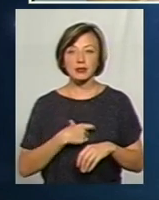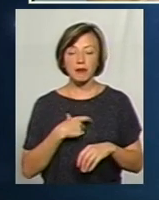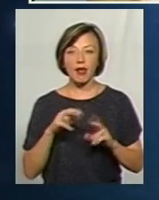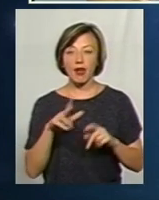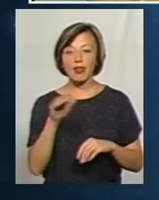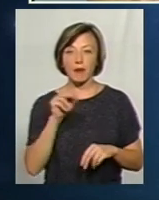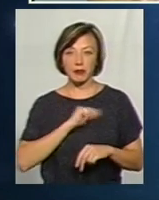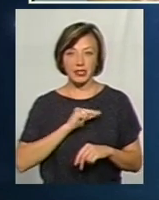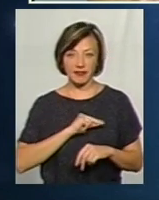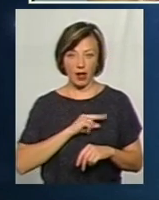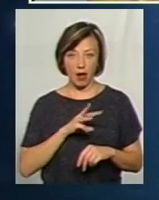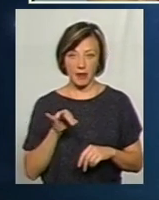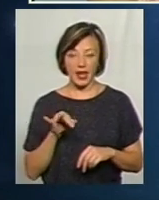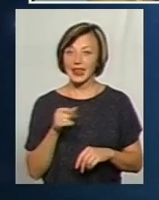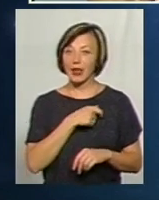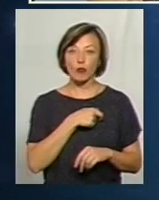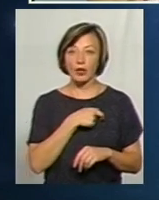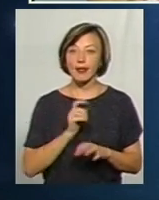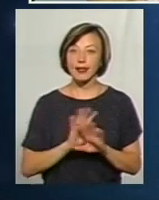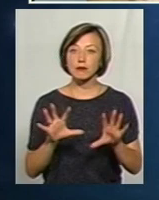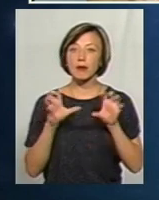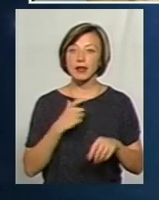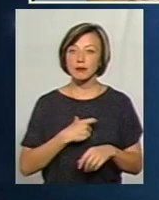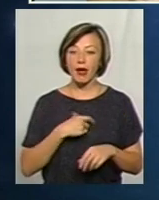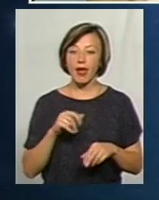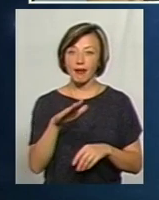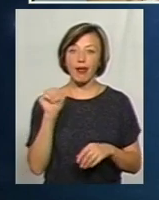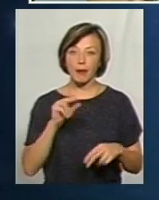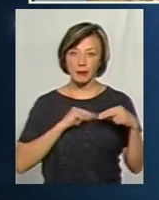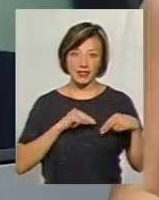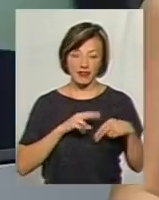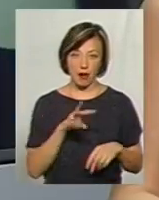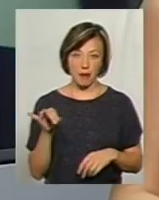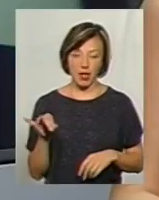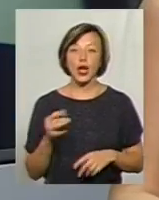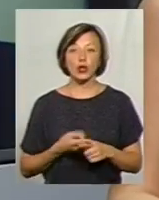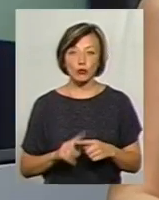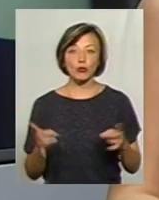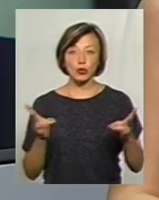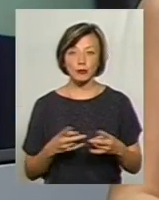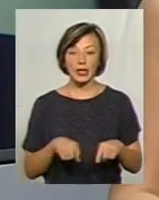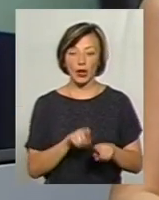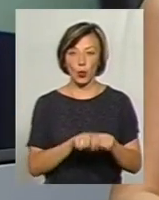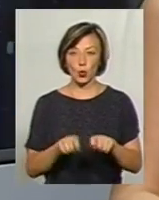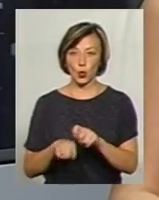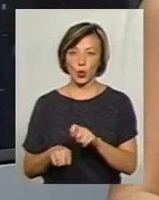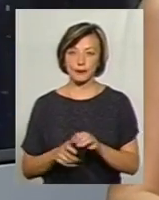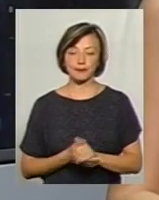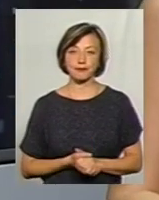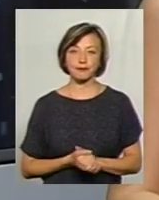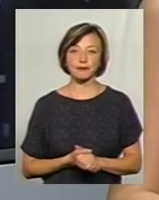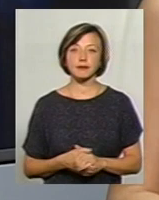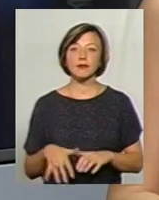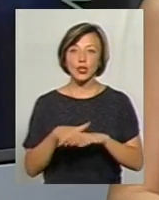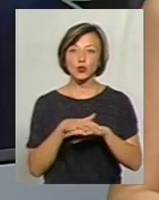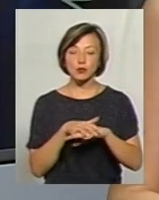найманими працівниками, і депутати не сприймають себе як найманими працівниками. Тому і потрібен такий контроль саме